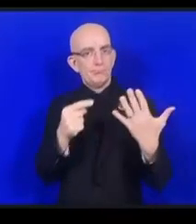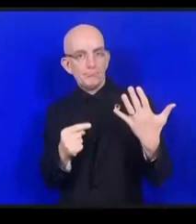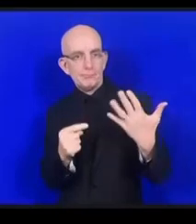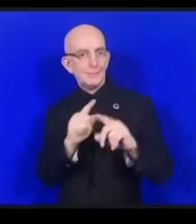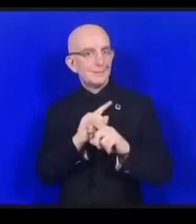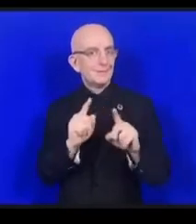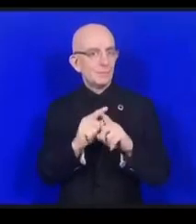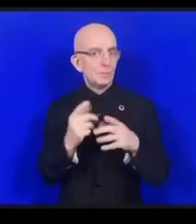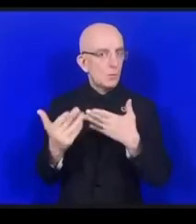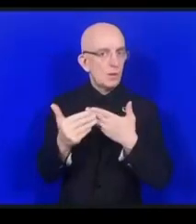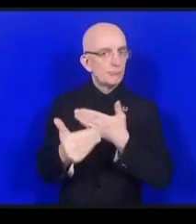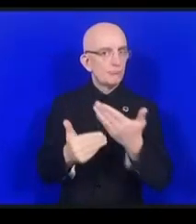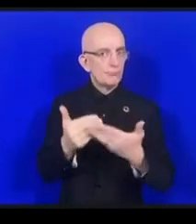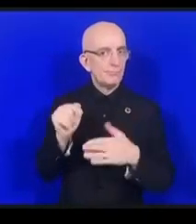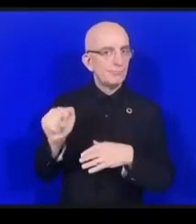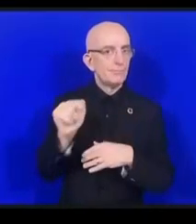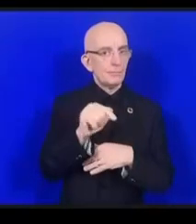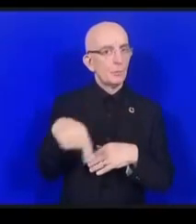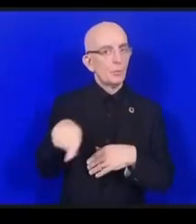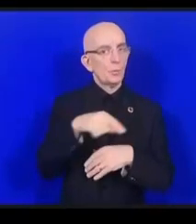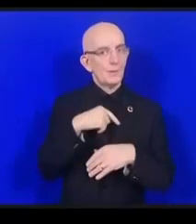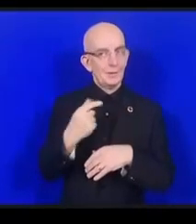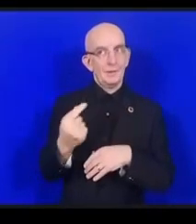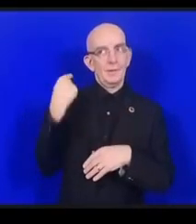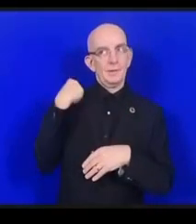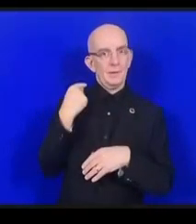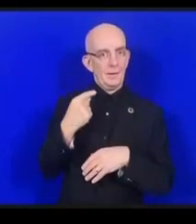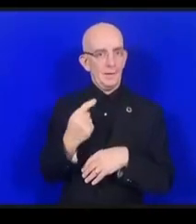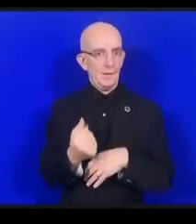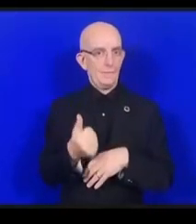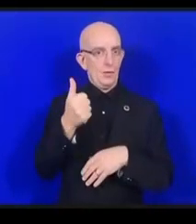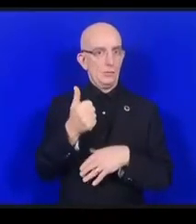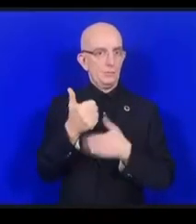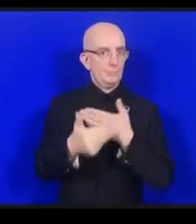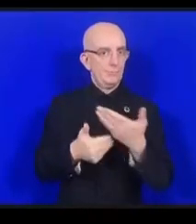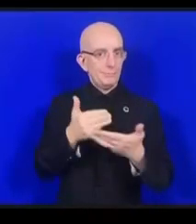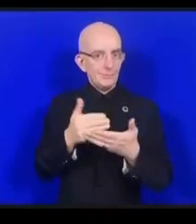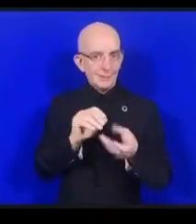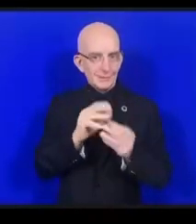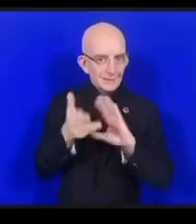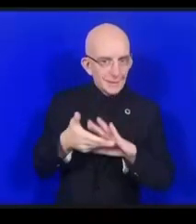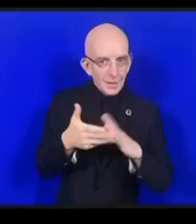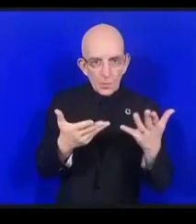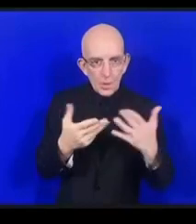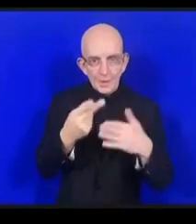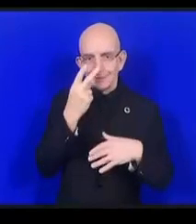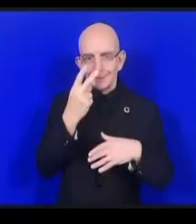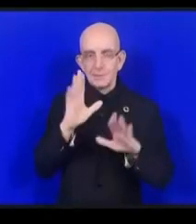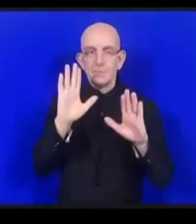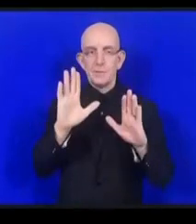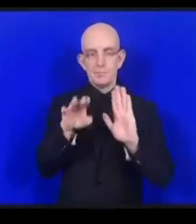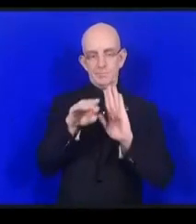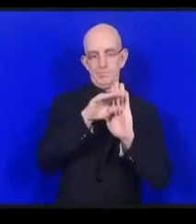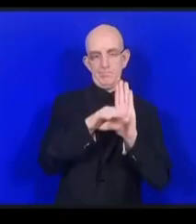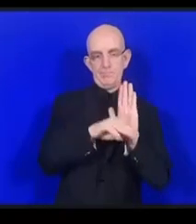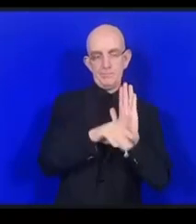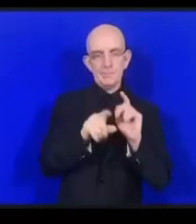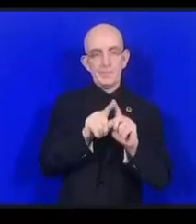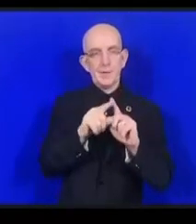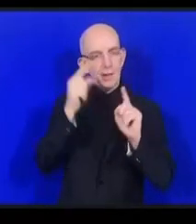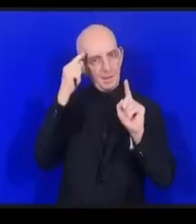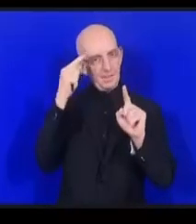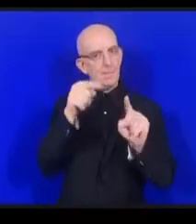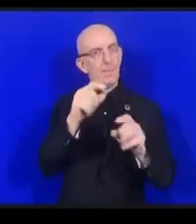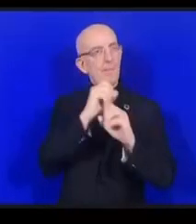objets c'est que l'on avait besoin de certaines valeurs pour assurer des bonnes